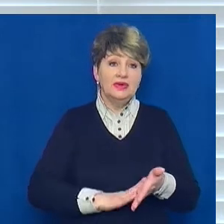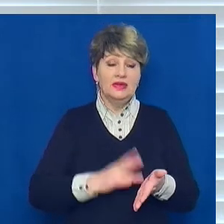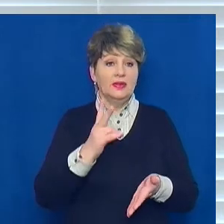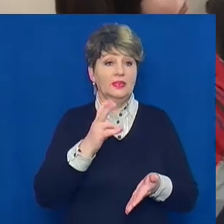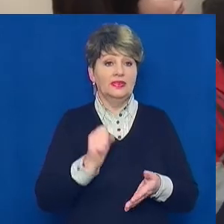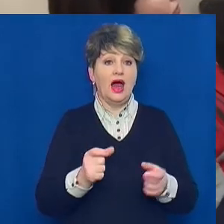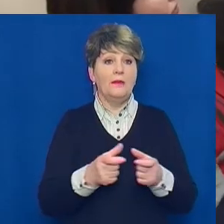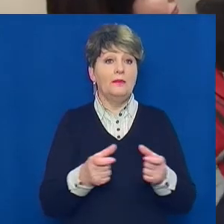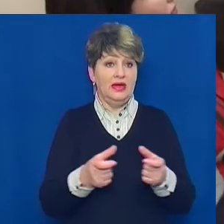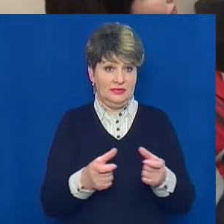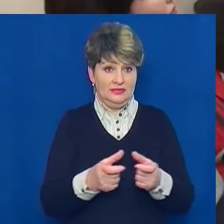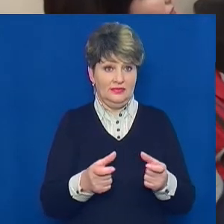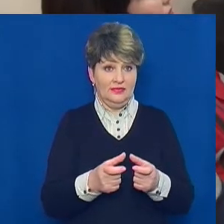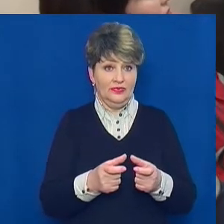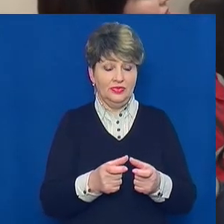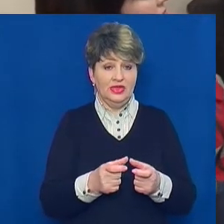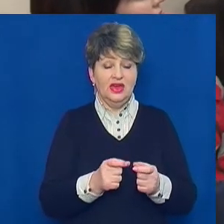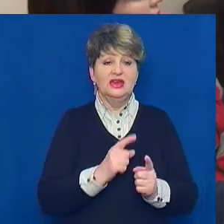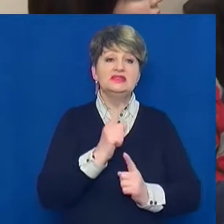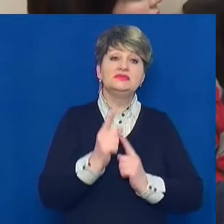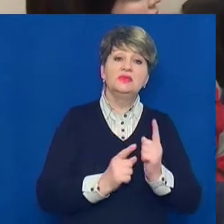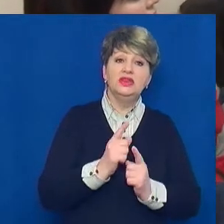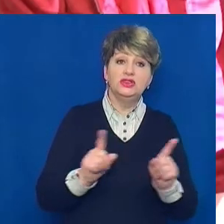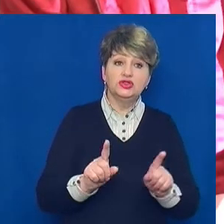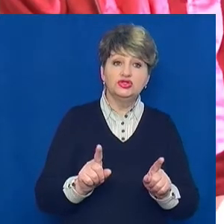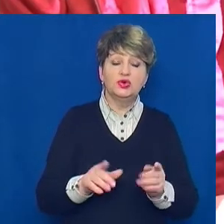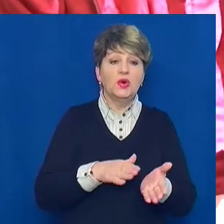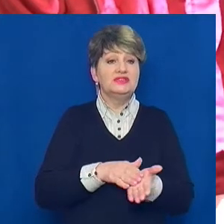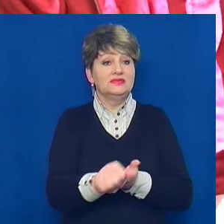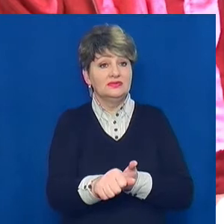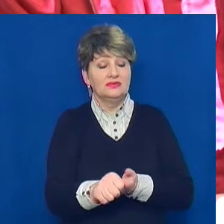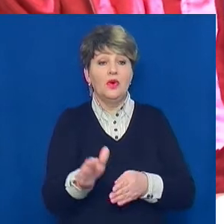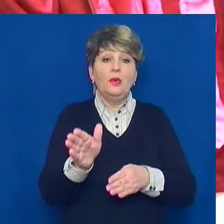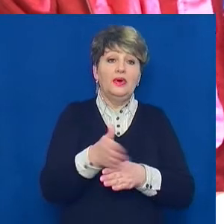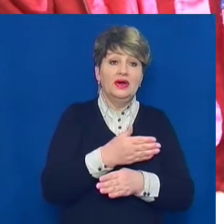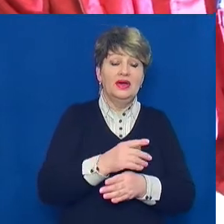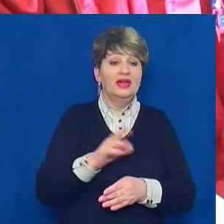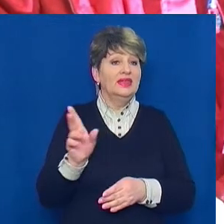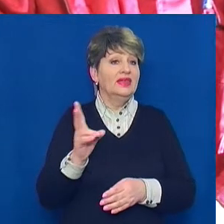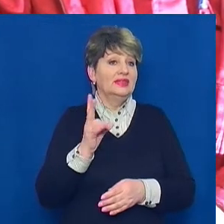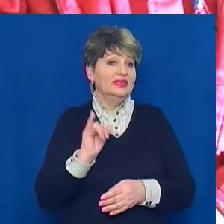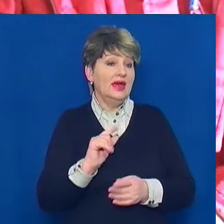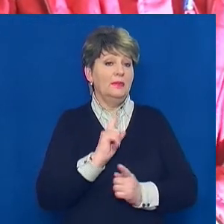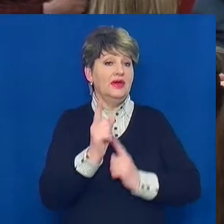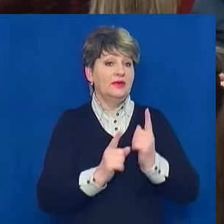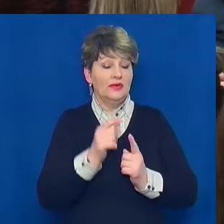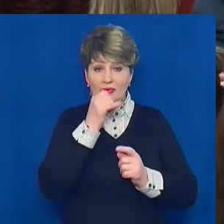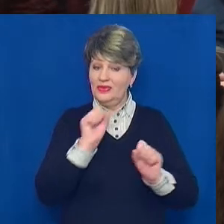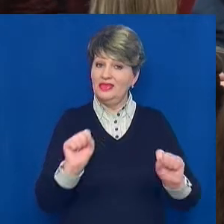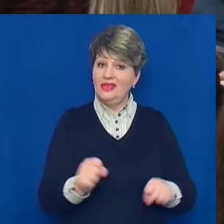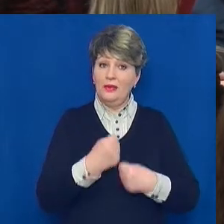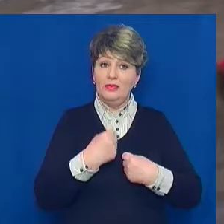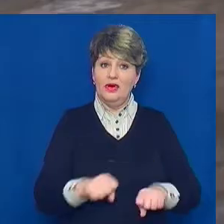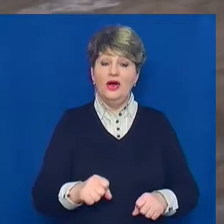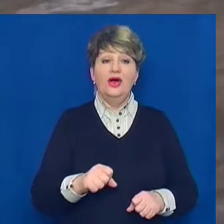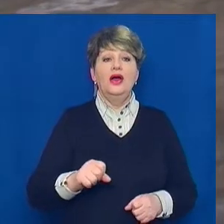архіватор. Ні змінить щось, ні стерти, ні прибрать, ні переробить неможливо. Ігор Фесун